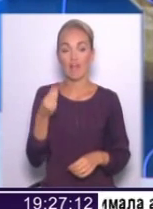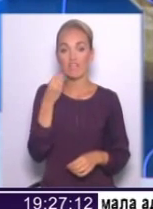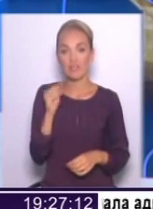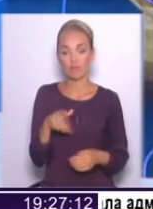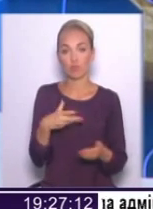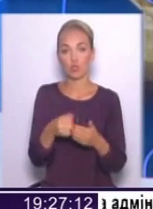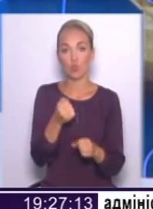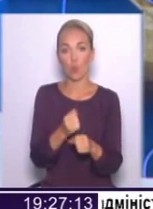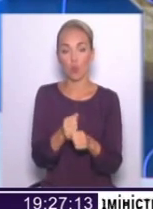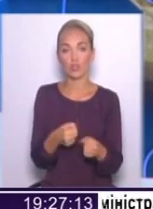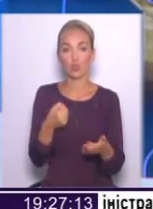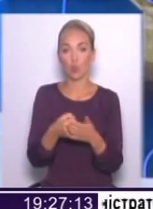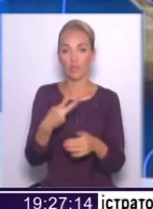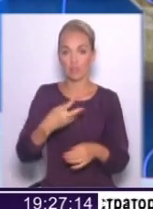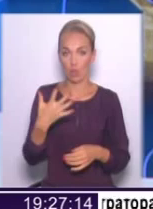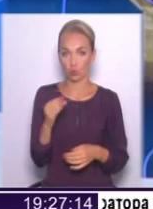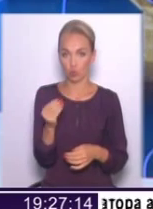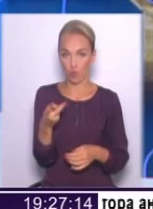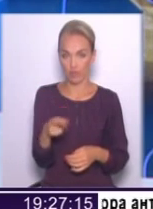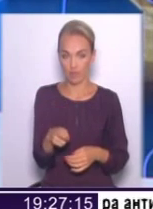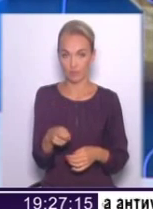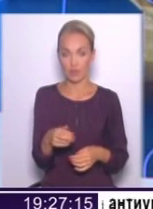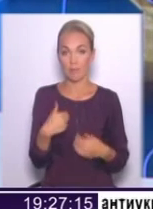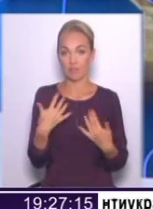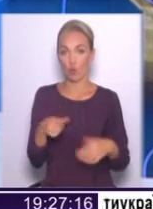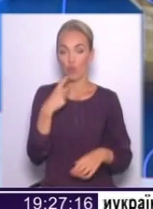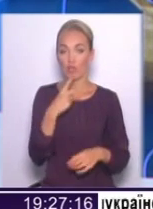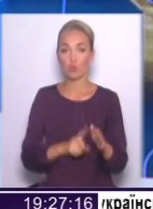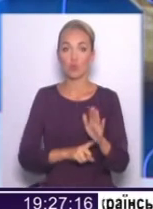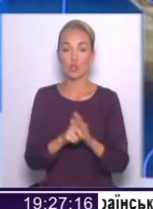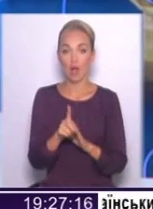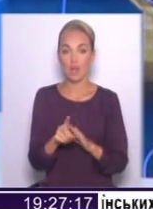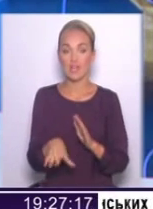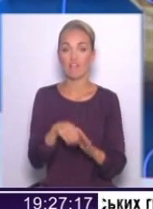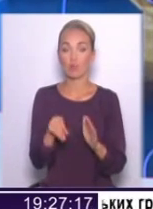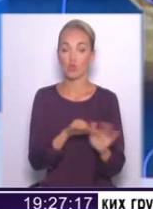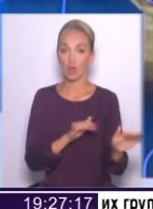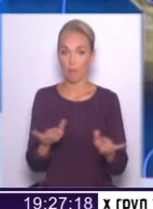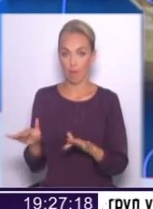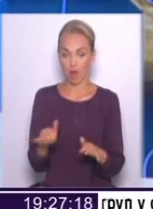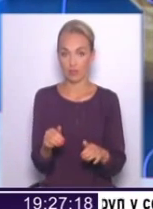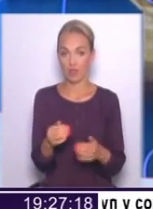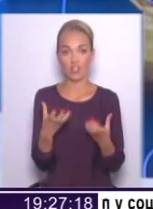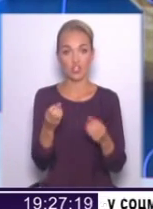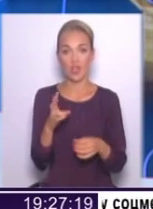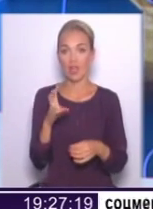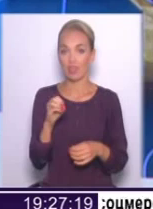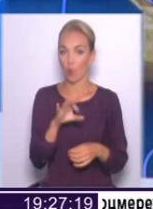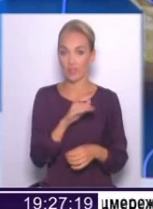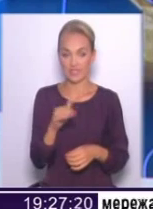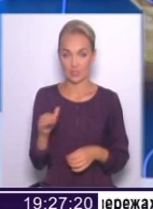до 25 жовтня? Оскільки, як ми вже з вами говорили, розпочалася виборча кампанія, хоч ще й неофіційно, і